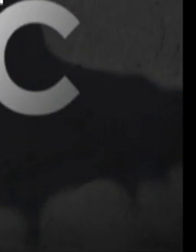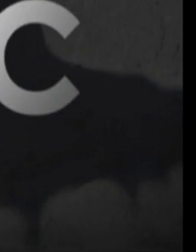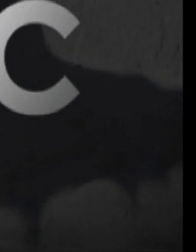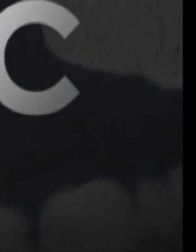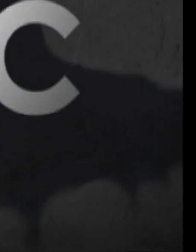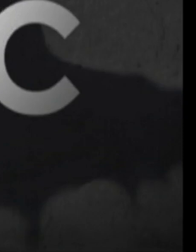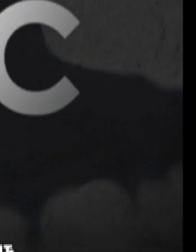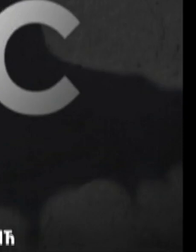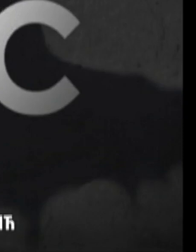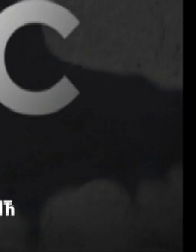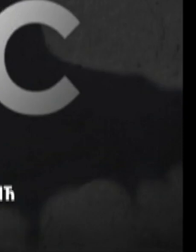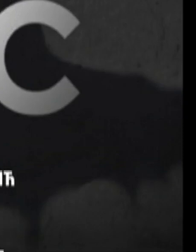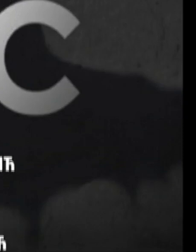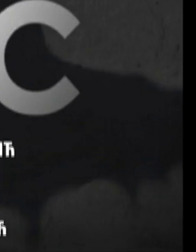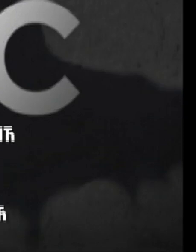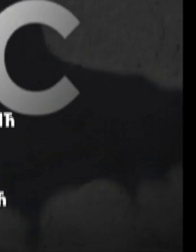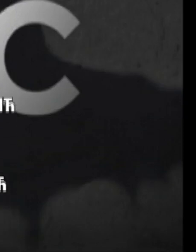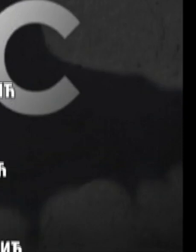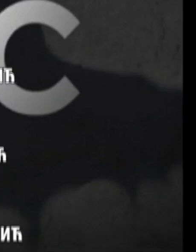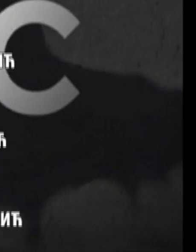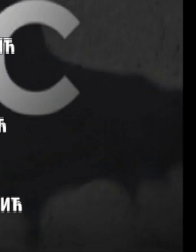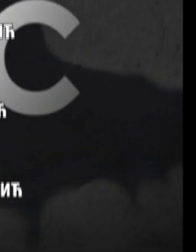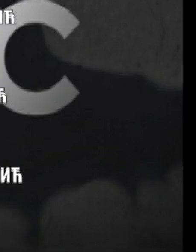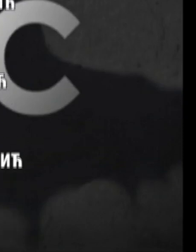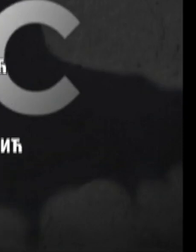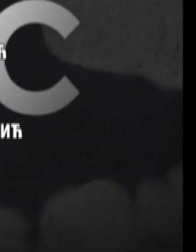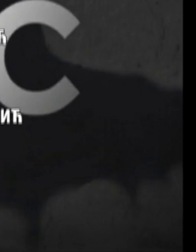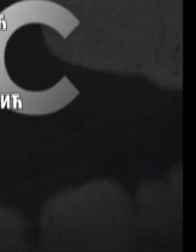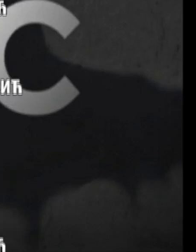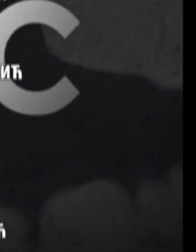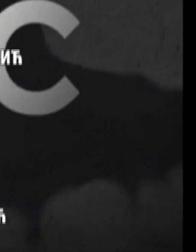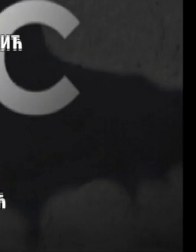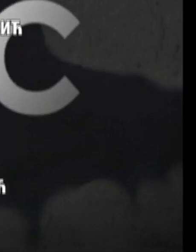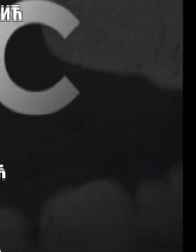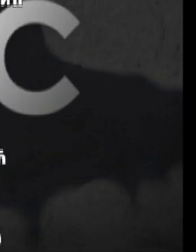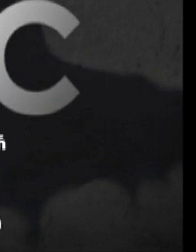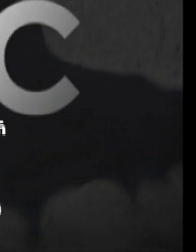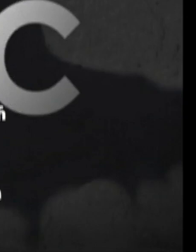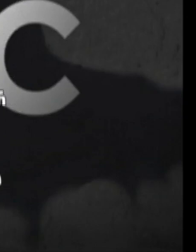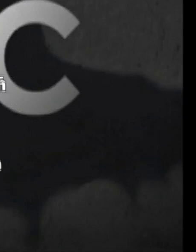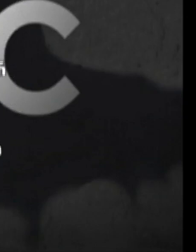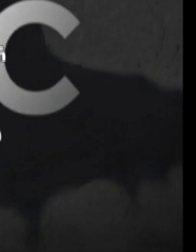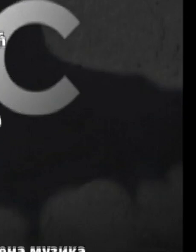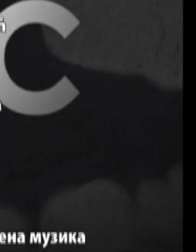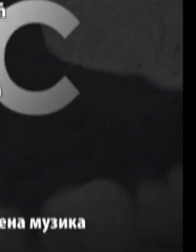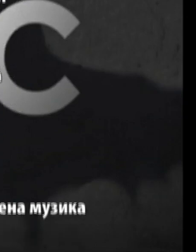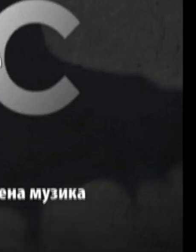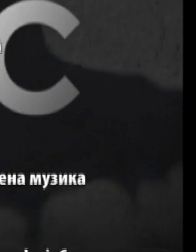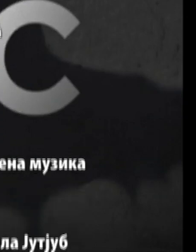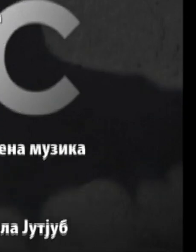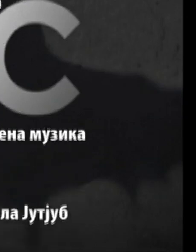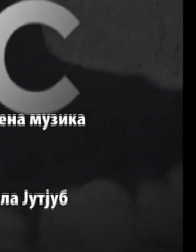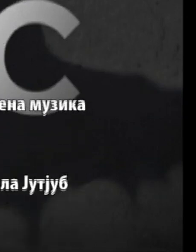Ovo je zemlja za sve naši njih kude Ovo je kuća za nas